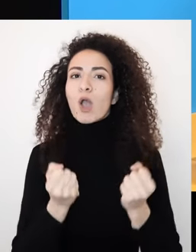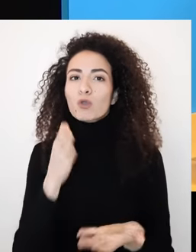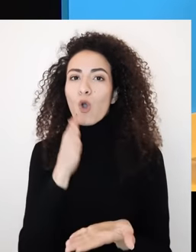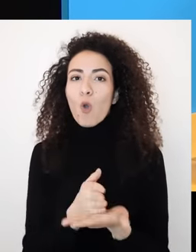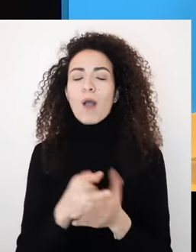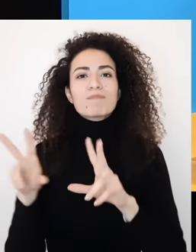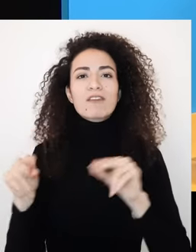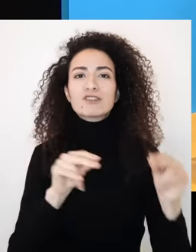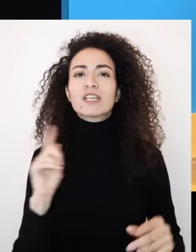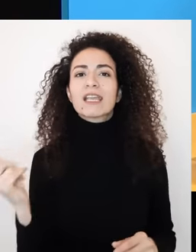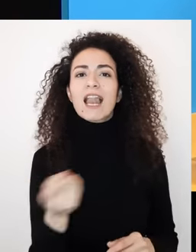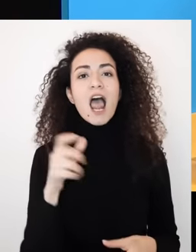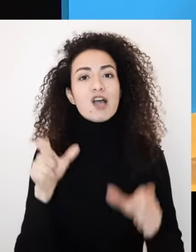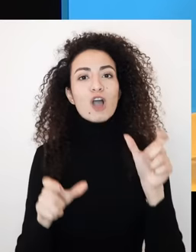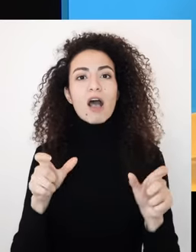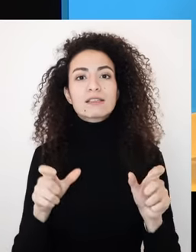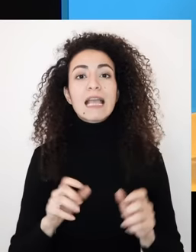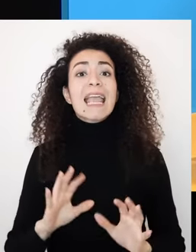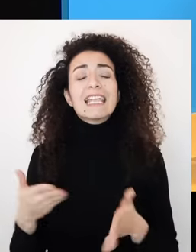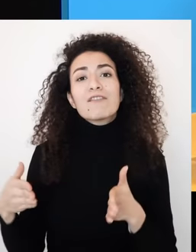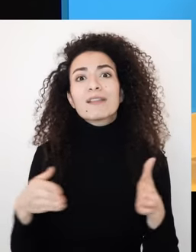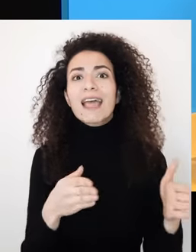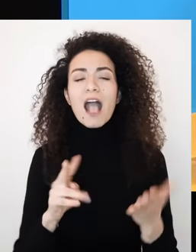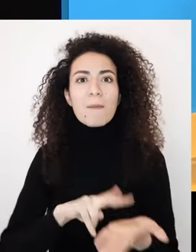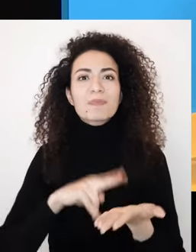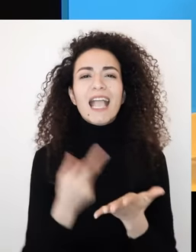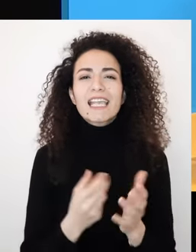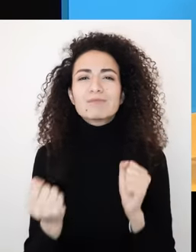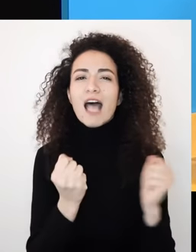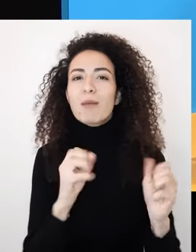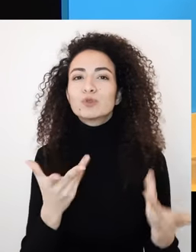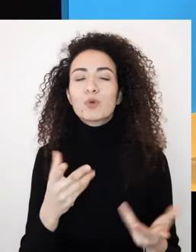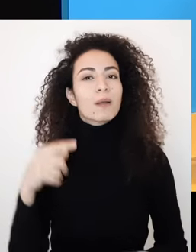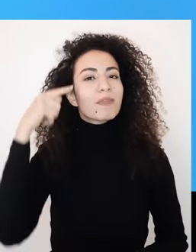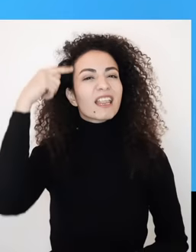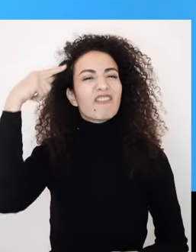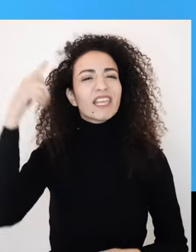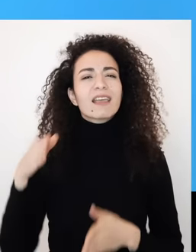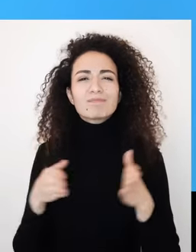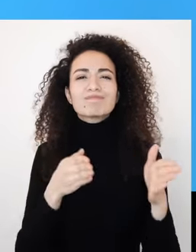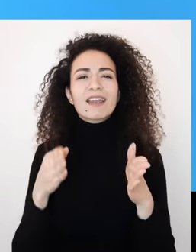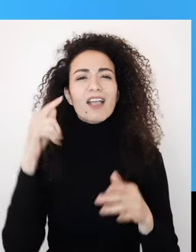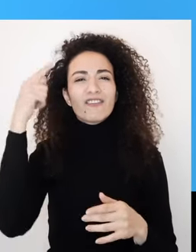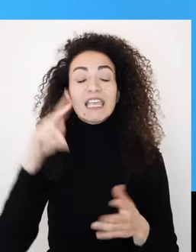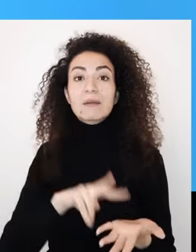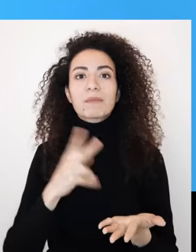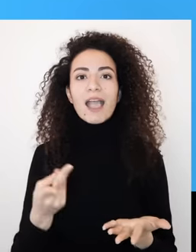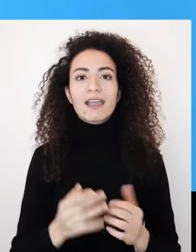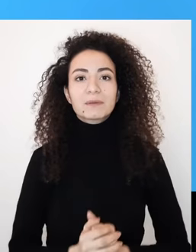الأصعب؟ تغيير العقليات أو الزهنيات لنحصل على مجتمعات دامجة وعادي لأكتر